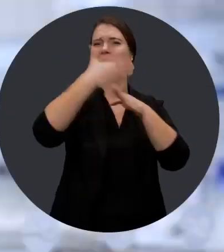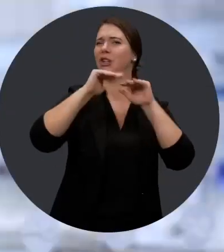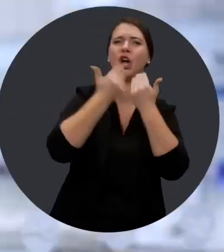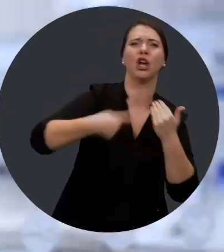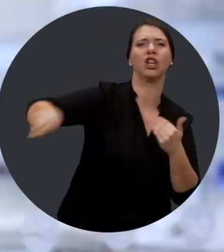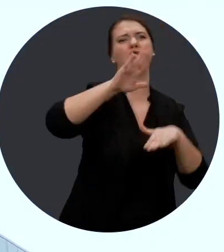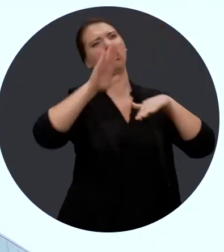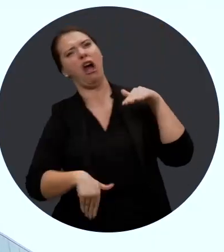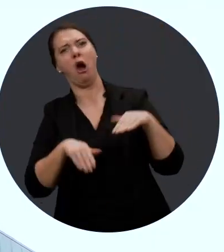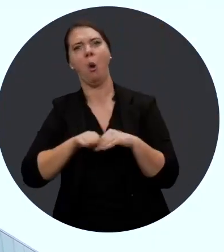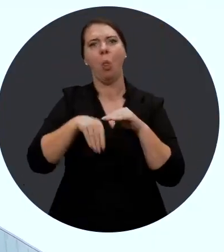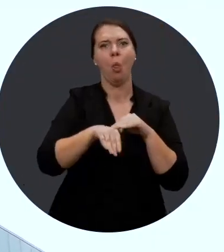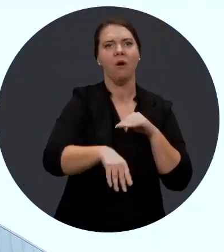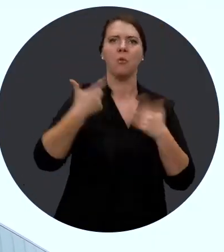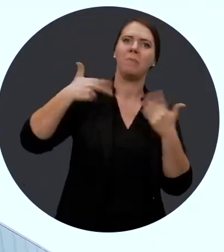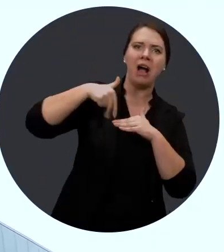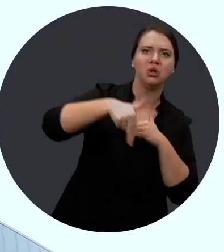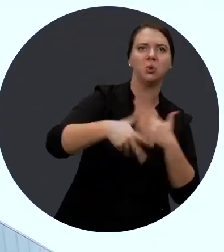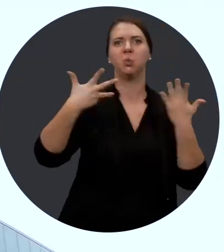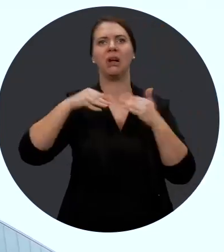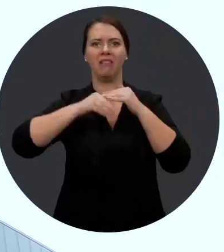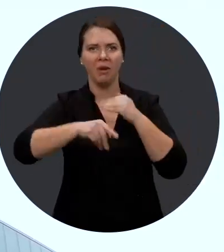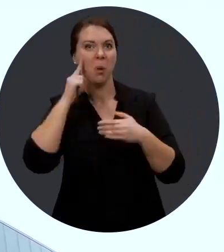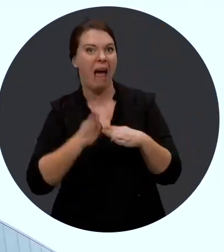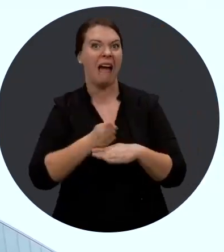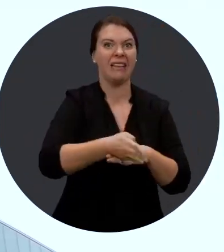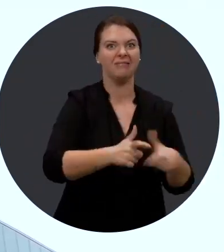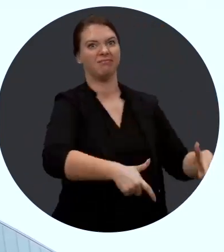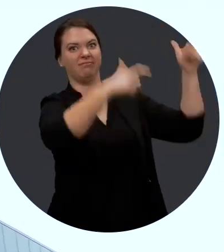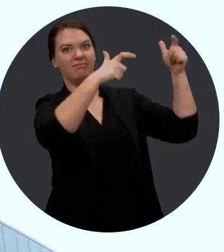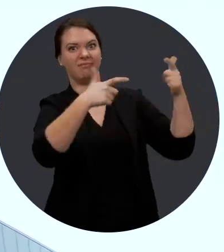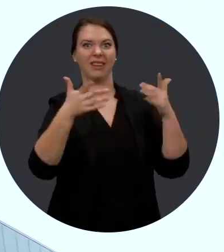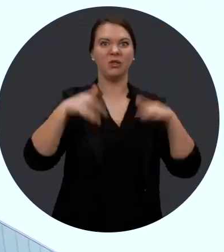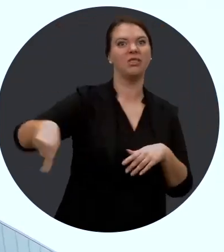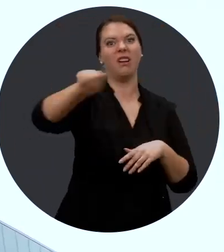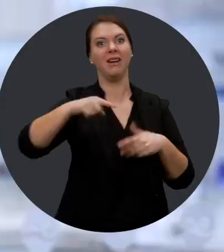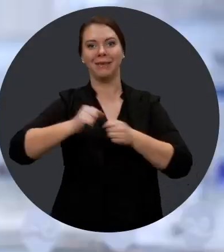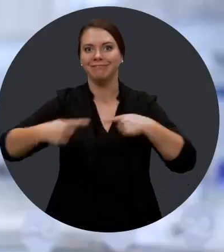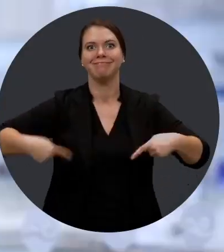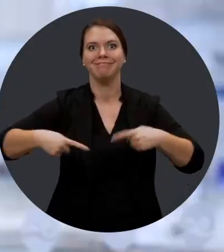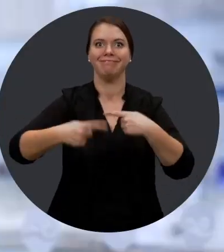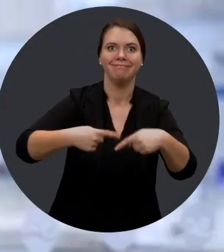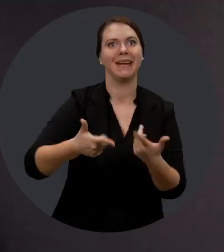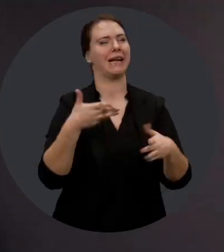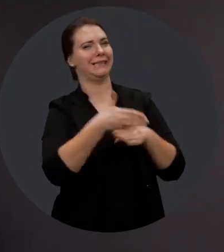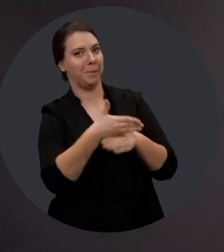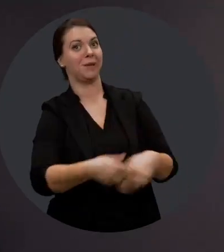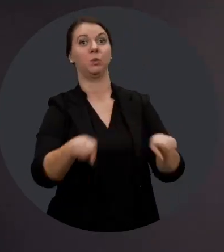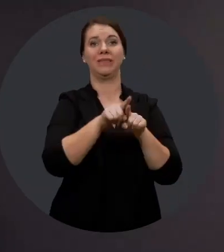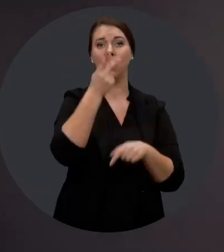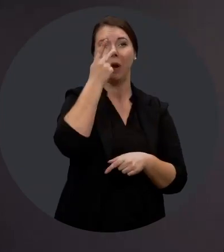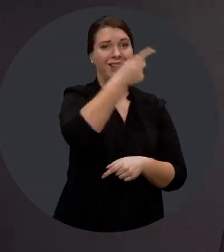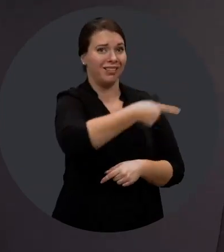accès pour tous au lieu de mettre une rampe et des marches pour entrer dans le bâtiment. Ensuite de ça, on a fait des tourniquets